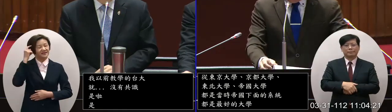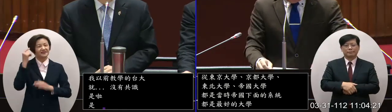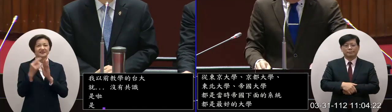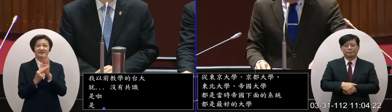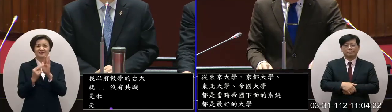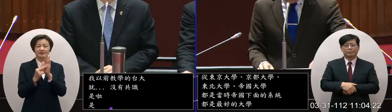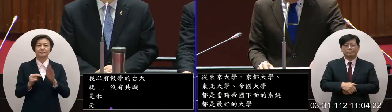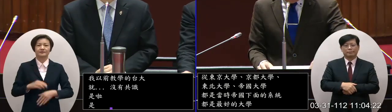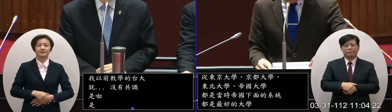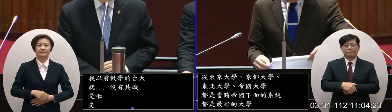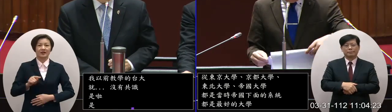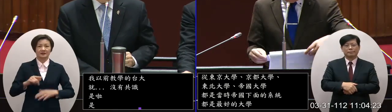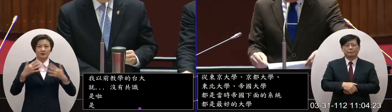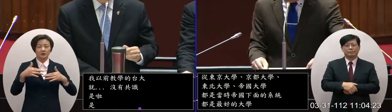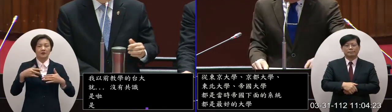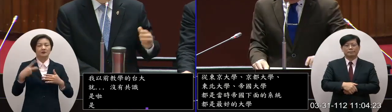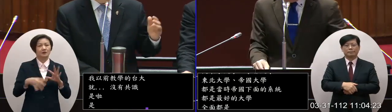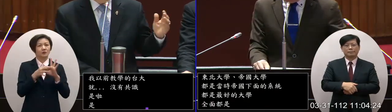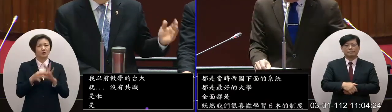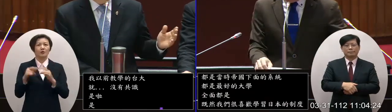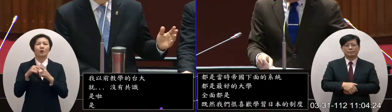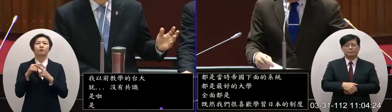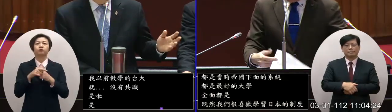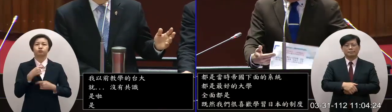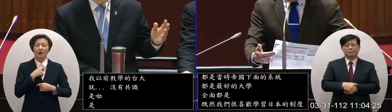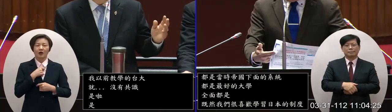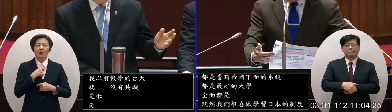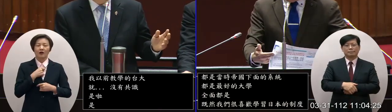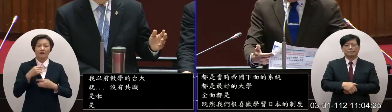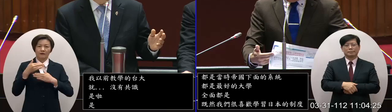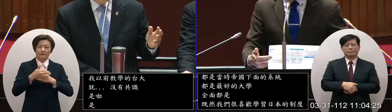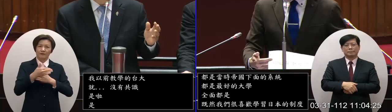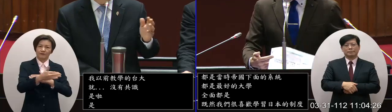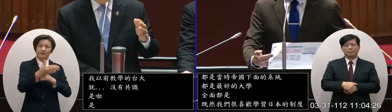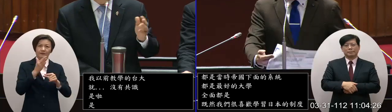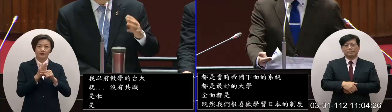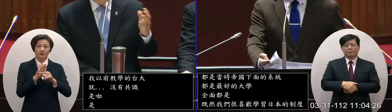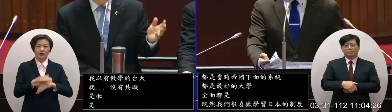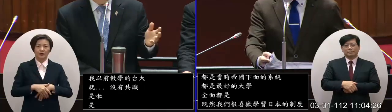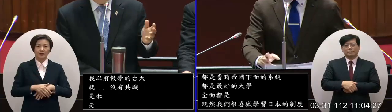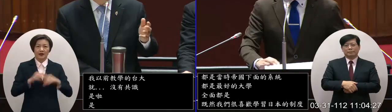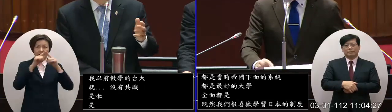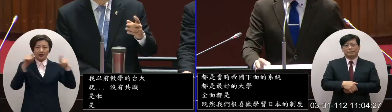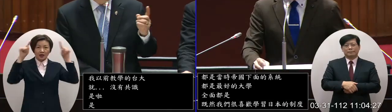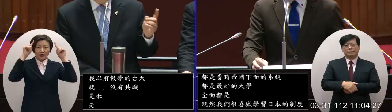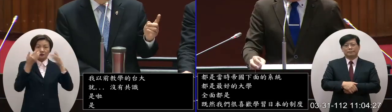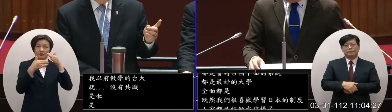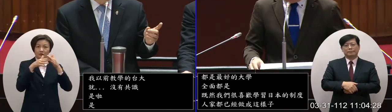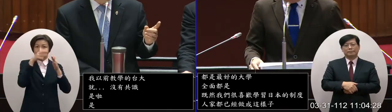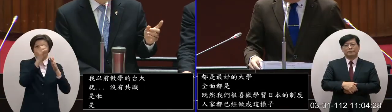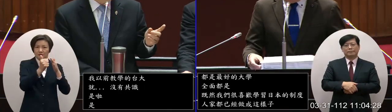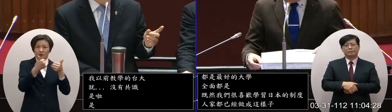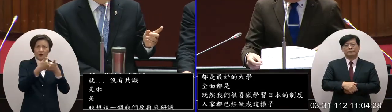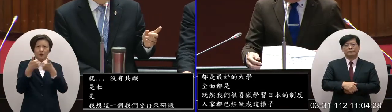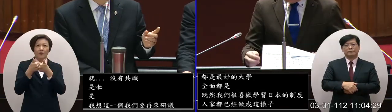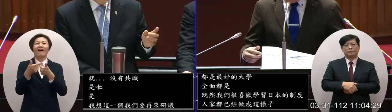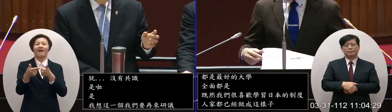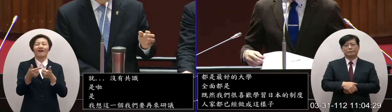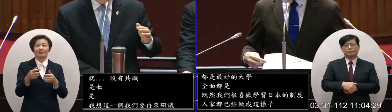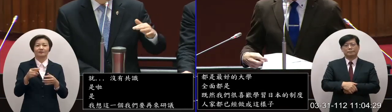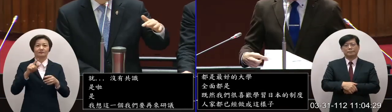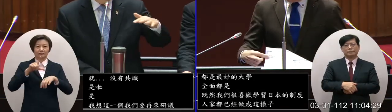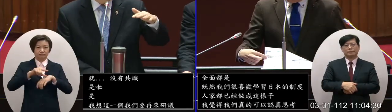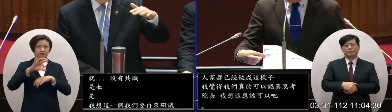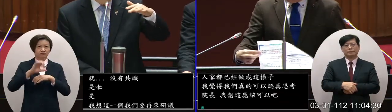這一個我們要再來研議那在研議的過程當中很重要的大學校長會議是一個很好的平台